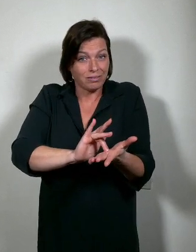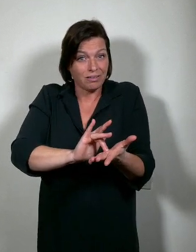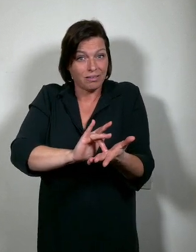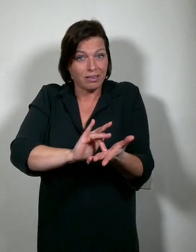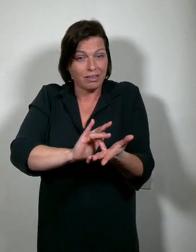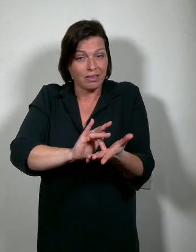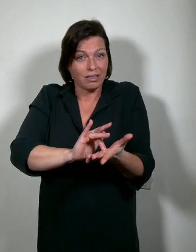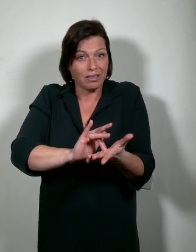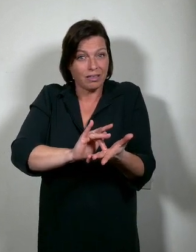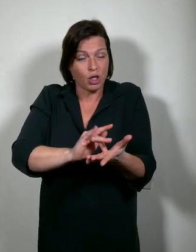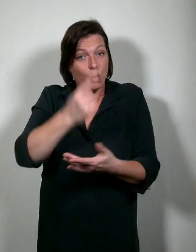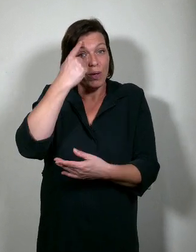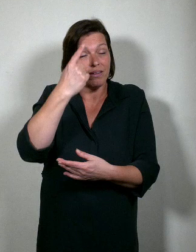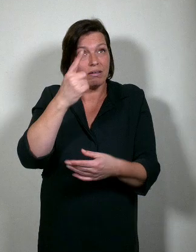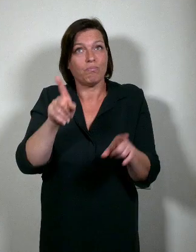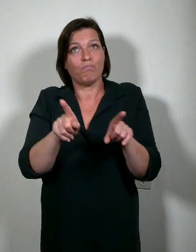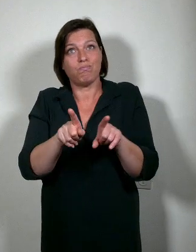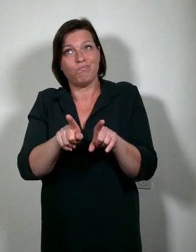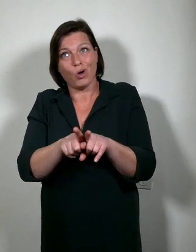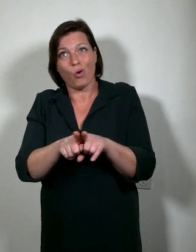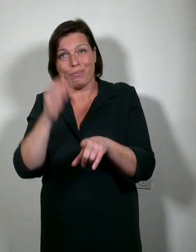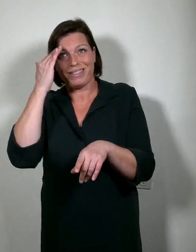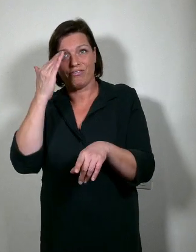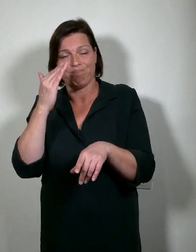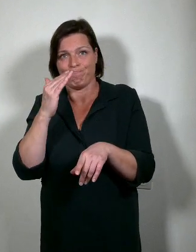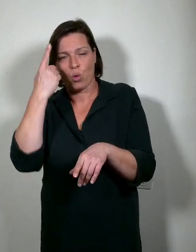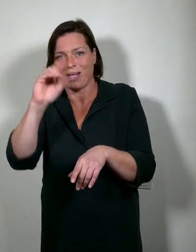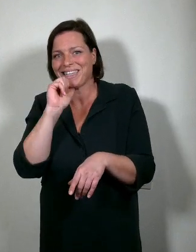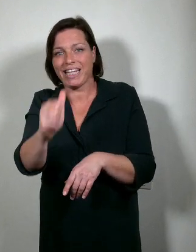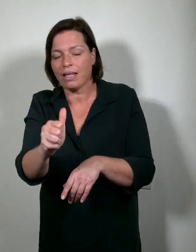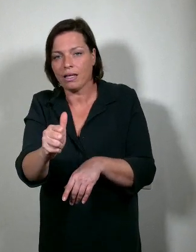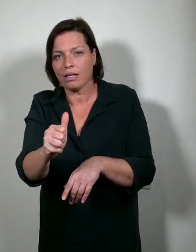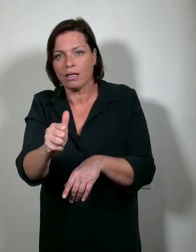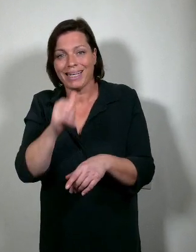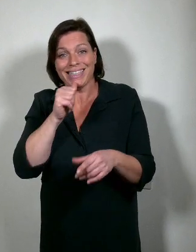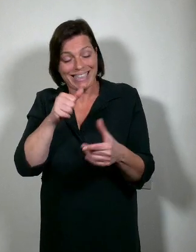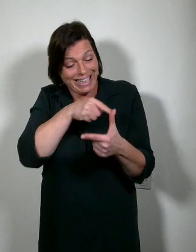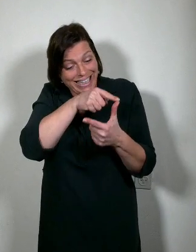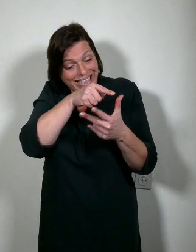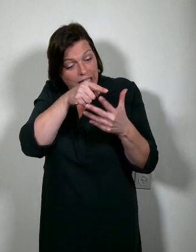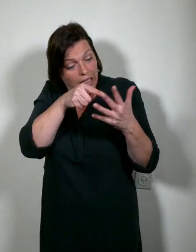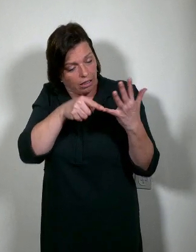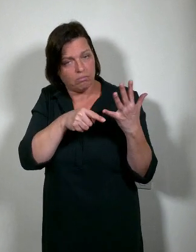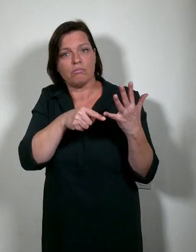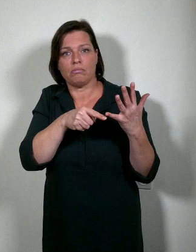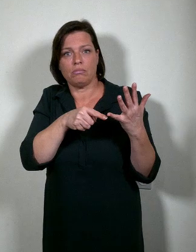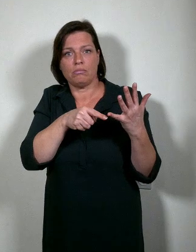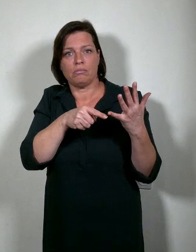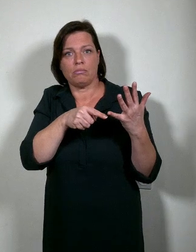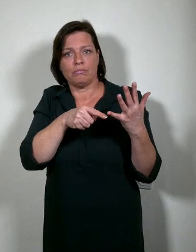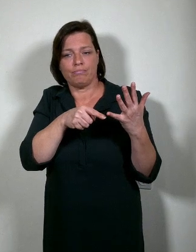en het besef van niet weten. Dat zijn de elementen die ons tot